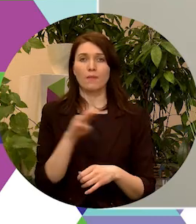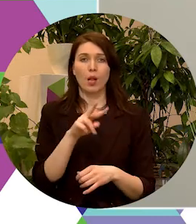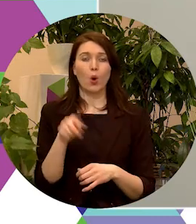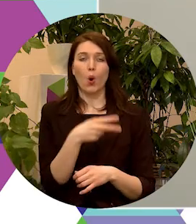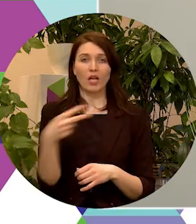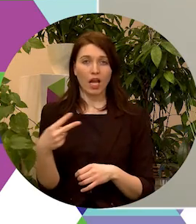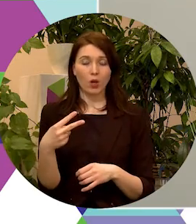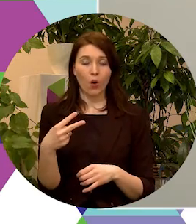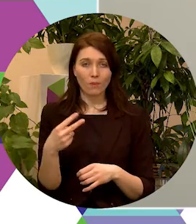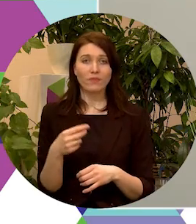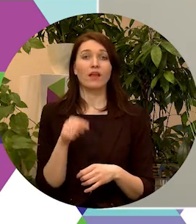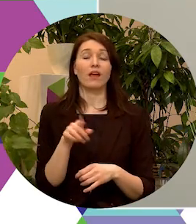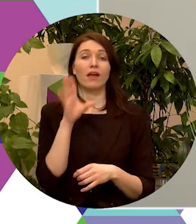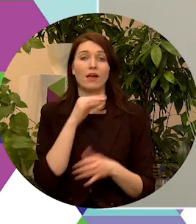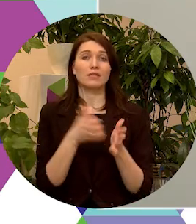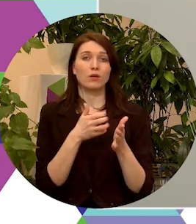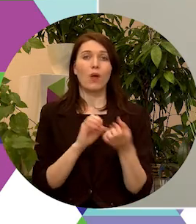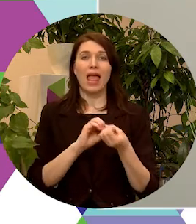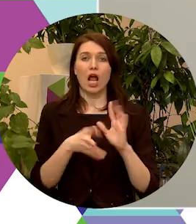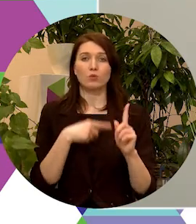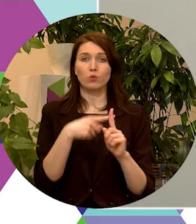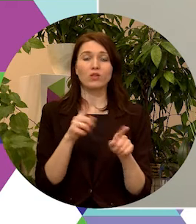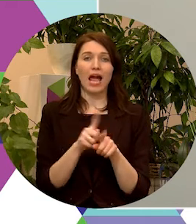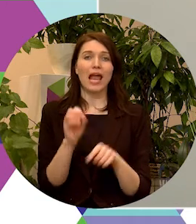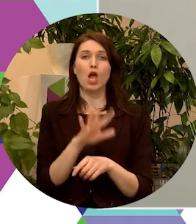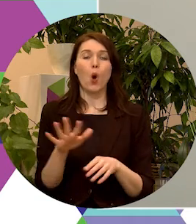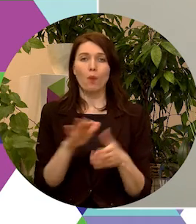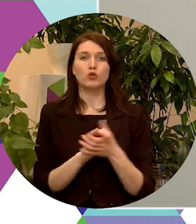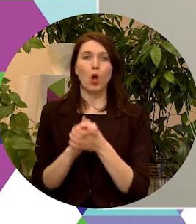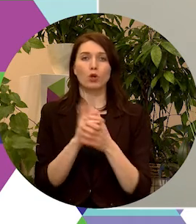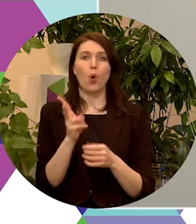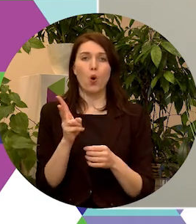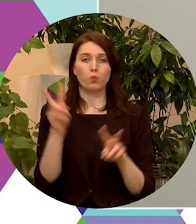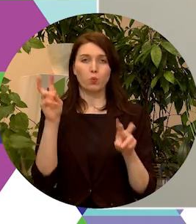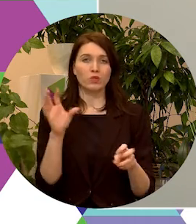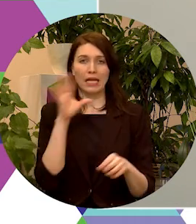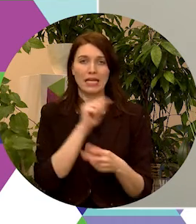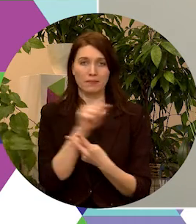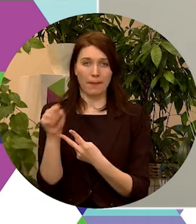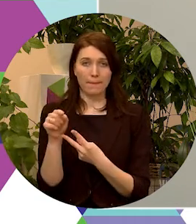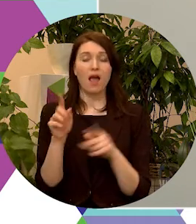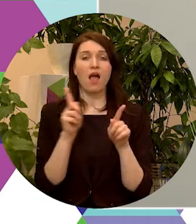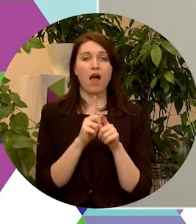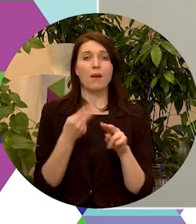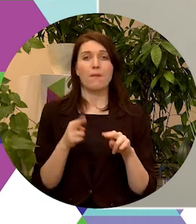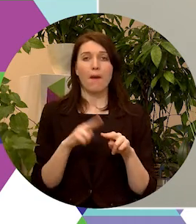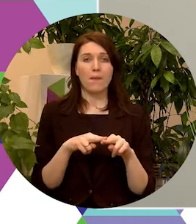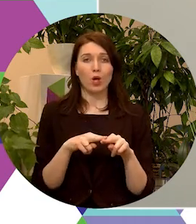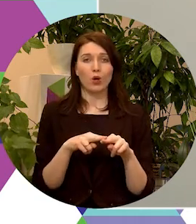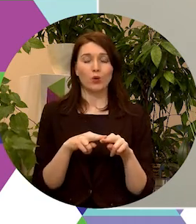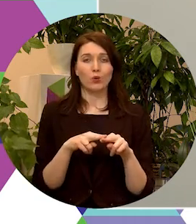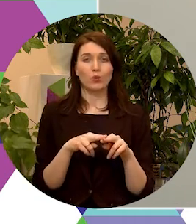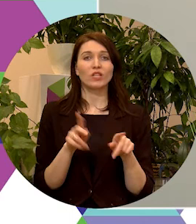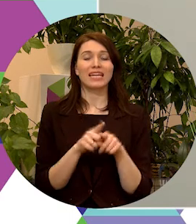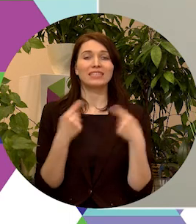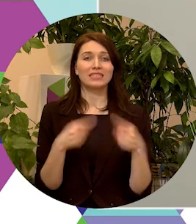kas galvenopār būs gan izmantojot ar 8+, un Eiropas solida ar tāds portus iespējas. Taču arī papildus, arī